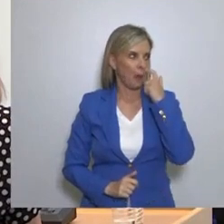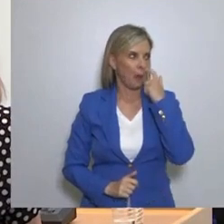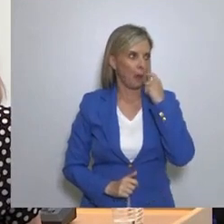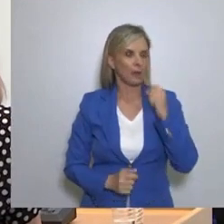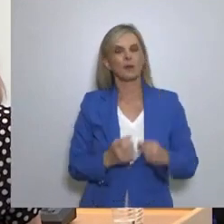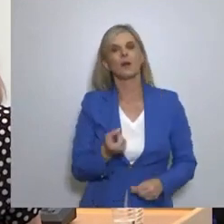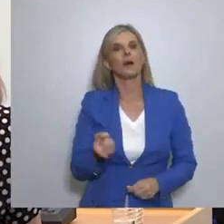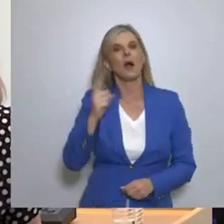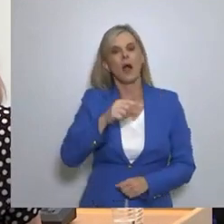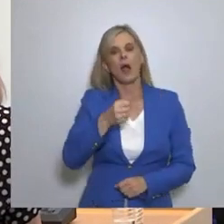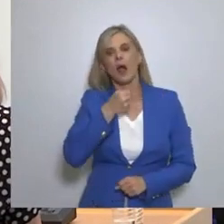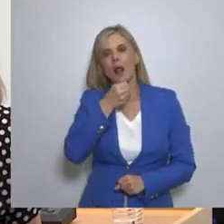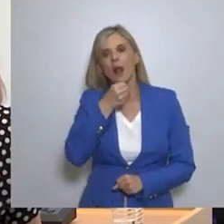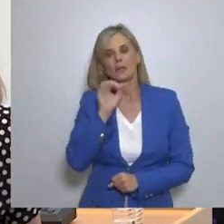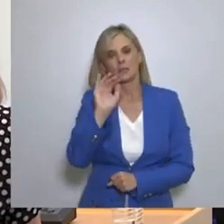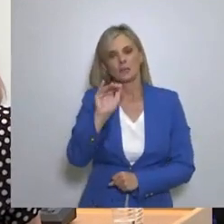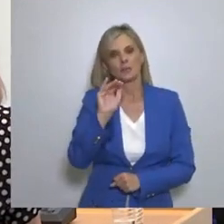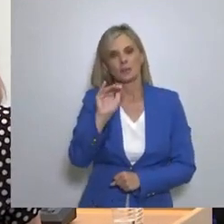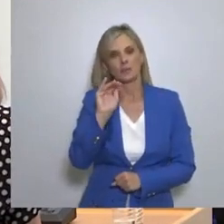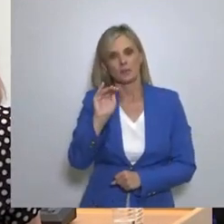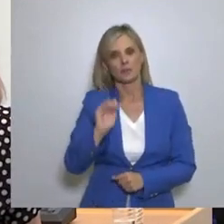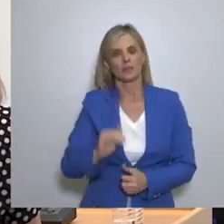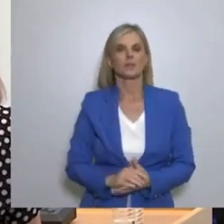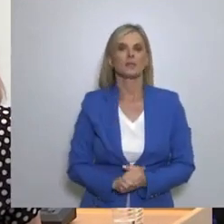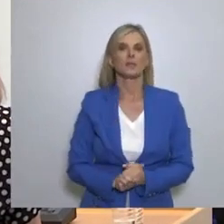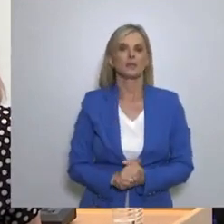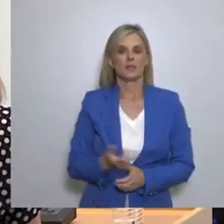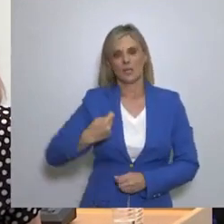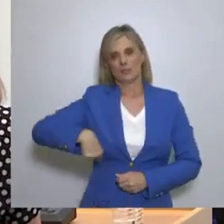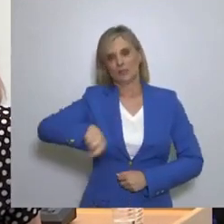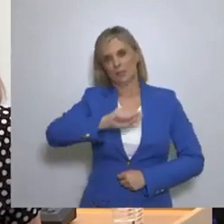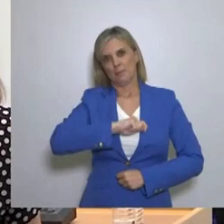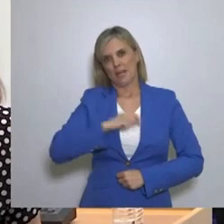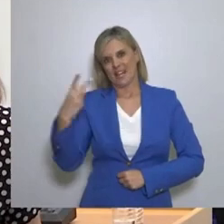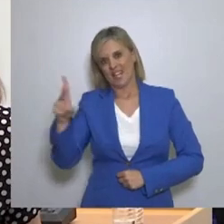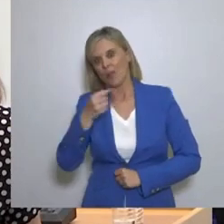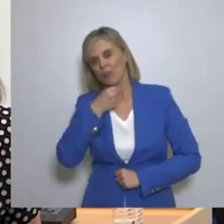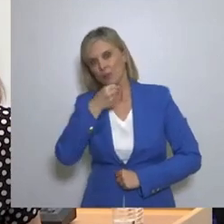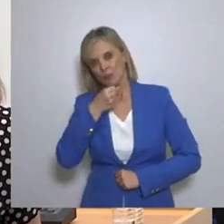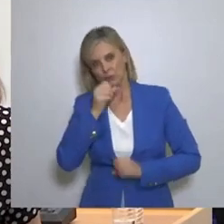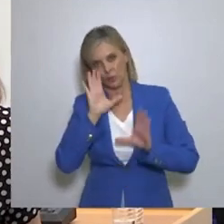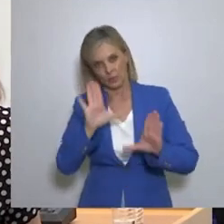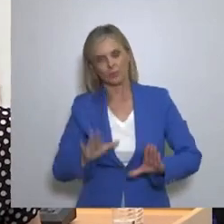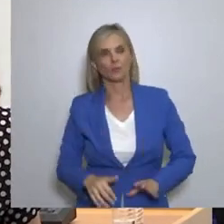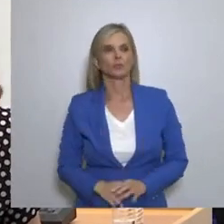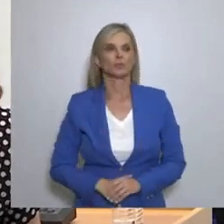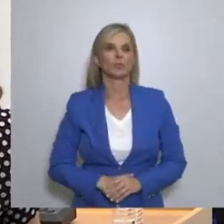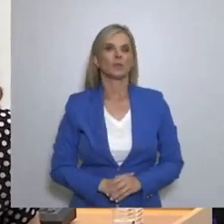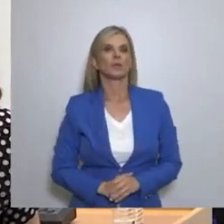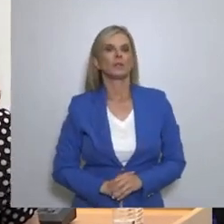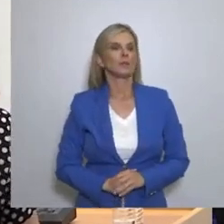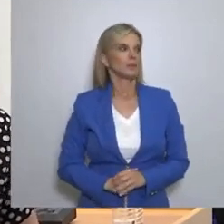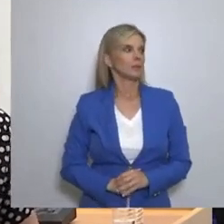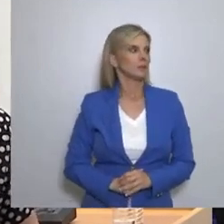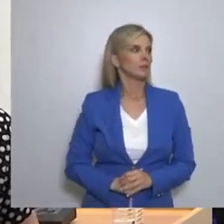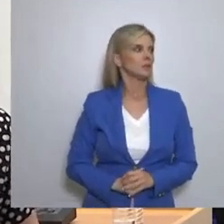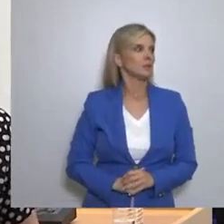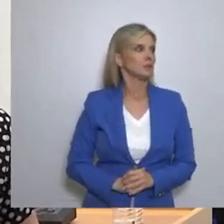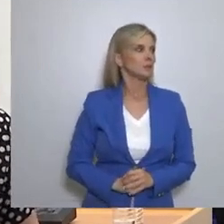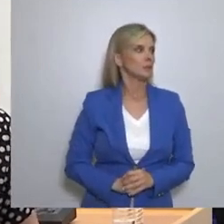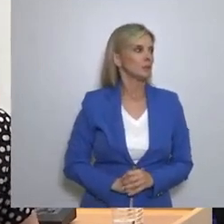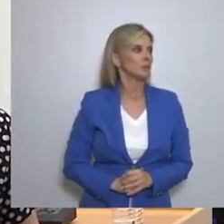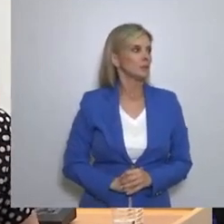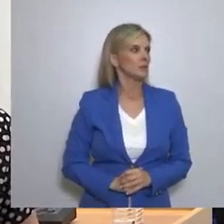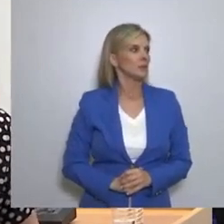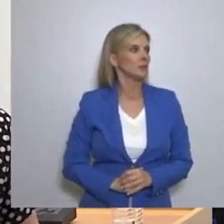Είμαι κορρεσπονσάλ από μια αγέντια σπανιόλα Θα ήθελα να Σενιόρ Περσιδέντε